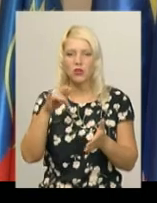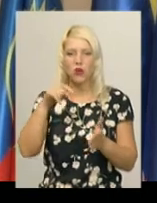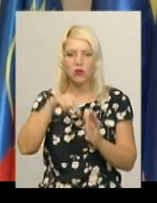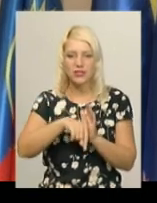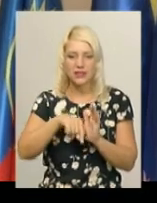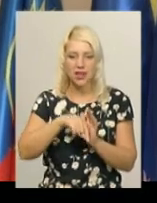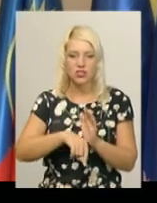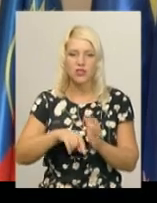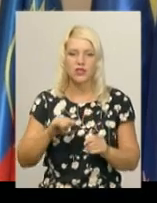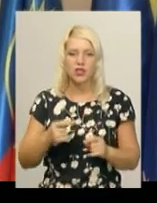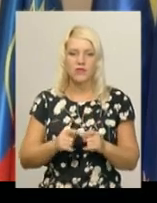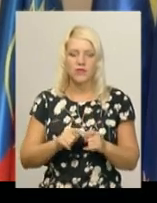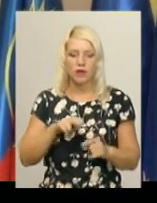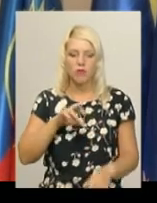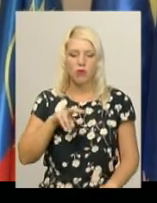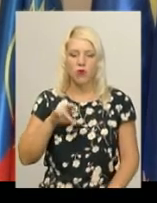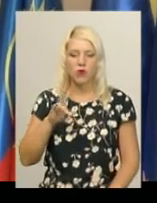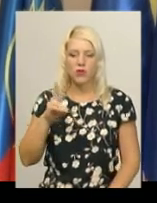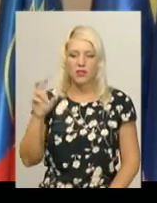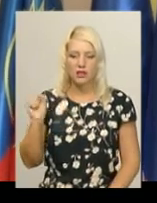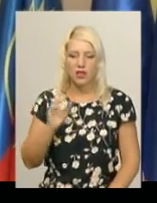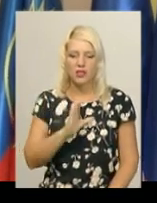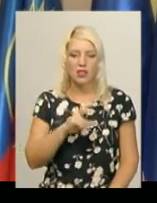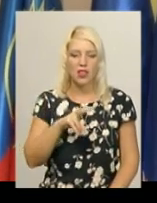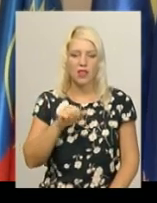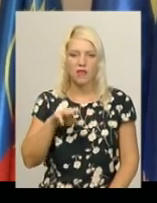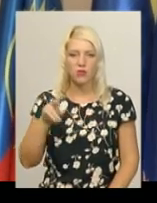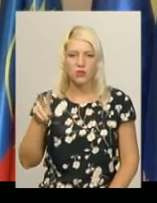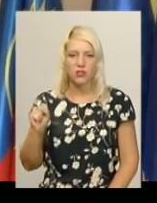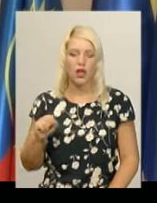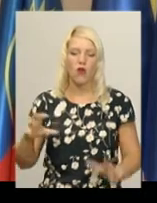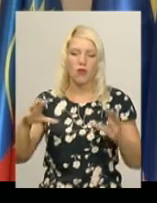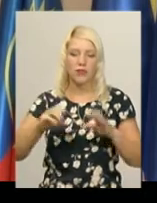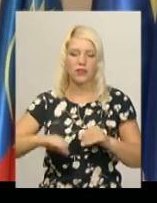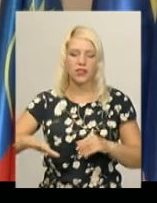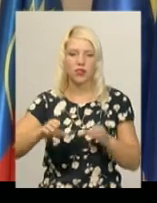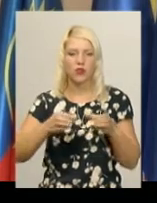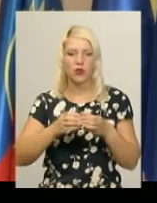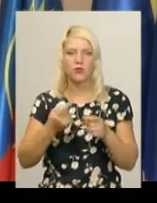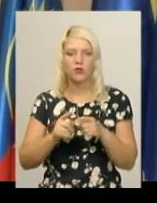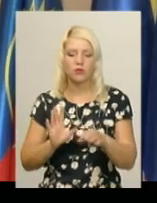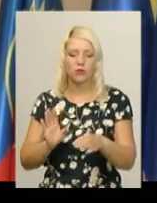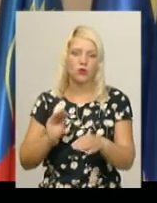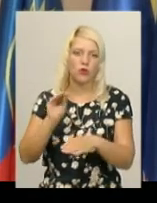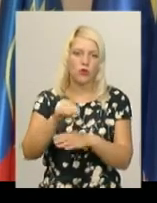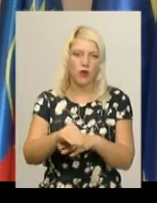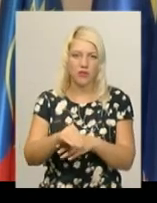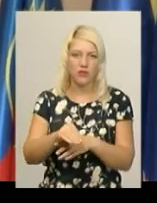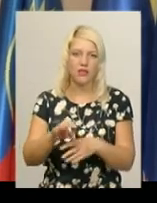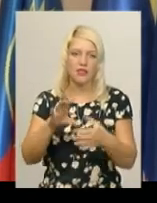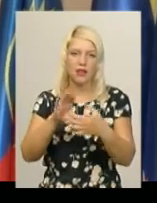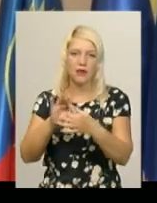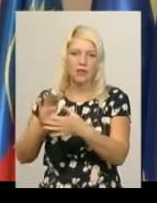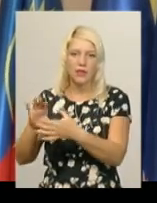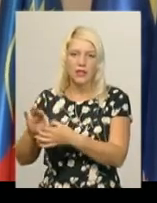міських рад. Це Полонська і Славутська об'єднані територіальні громади. До них додавляться, так би мовити, сільські